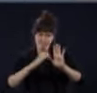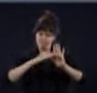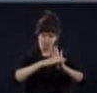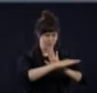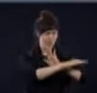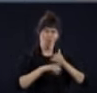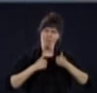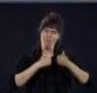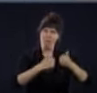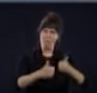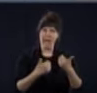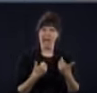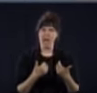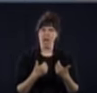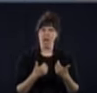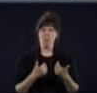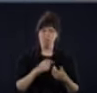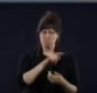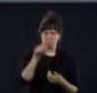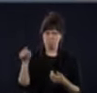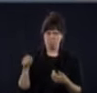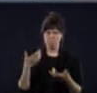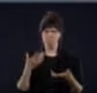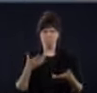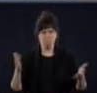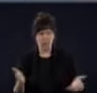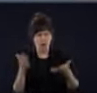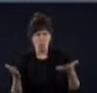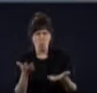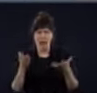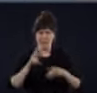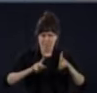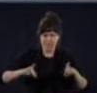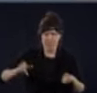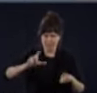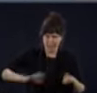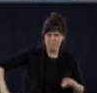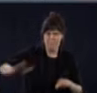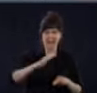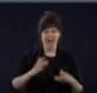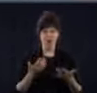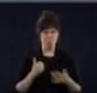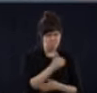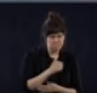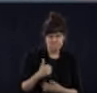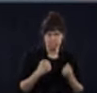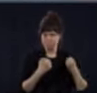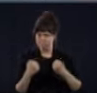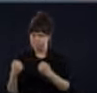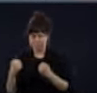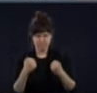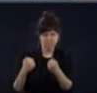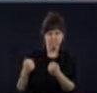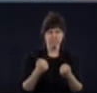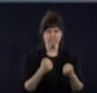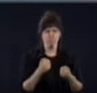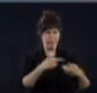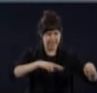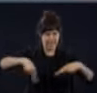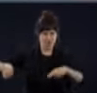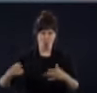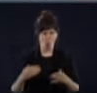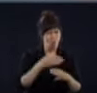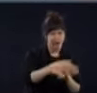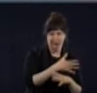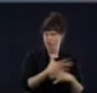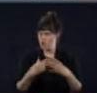régions? Et selon vous, vous serez en mesure d'évaluer justement l'évolution des courbes, à quel moment pour pouvoir annoncer si, oui ou non, les voyages